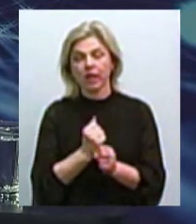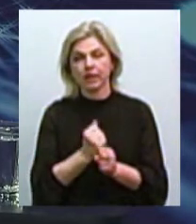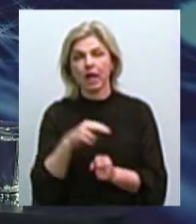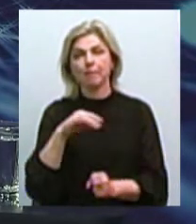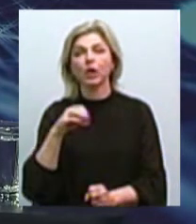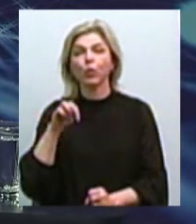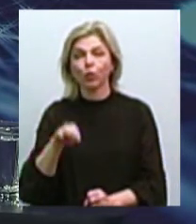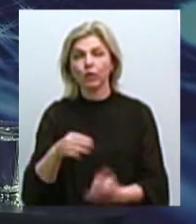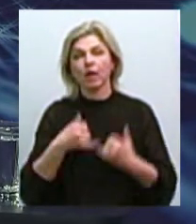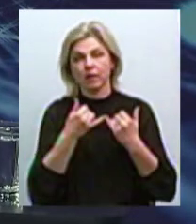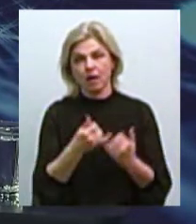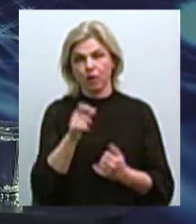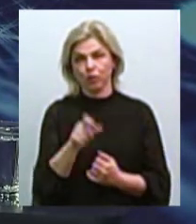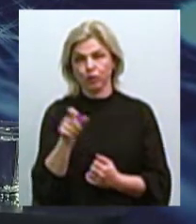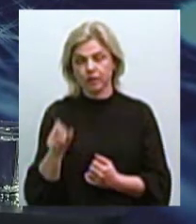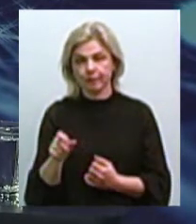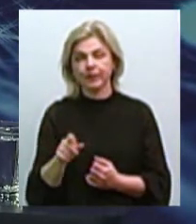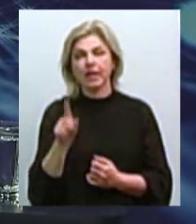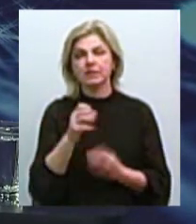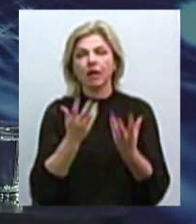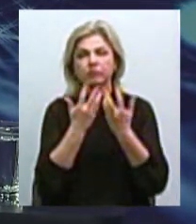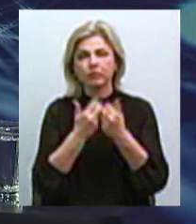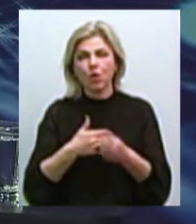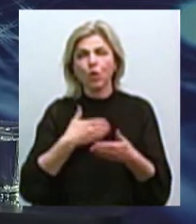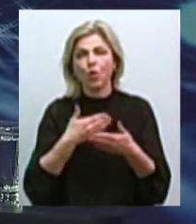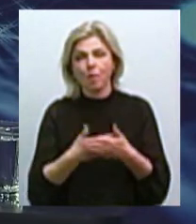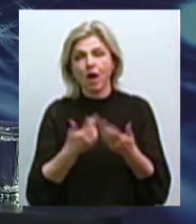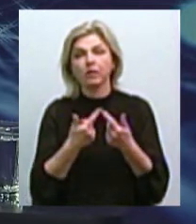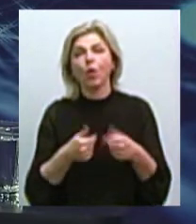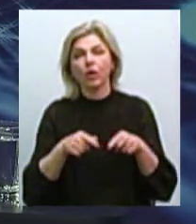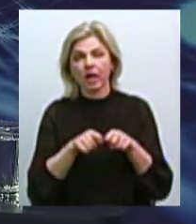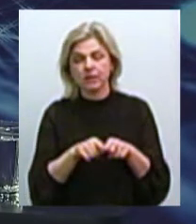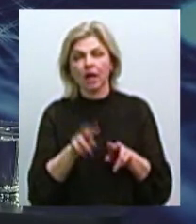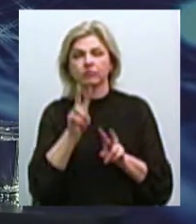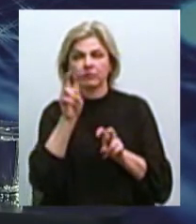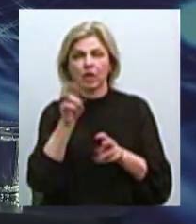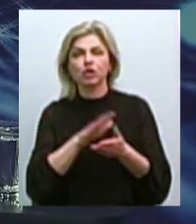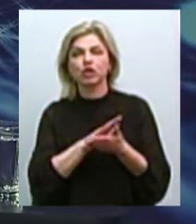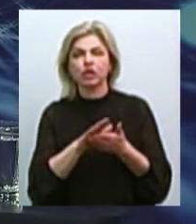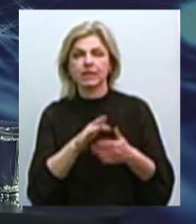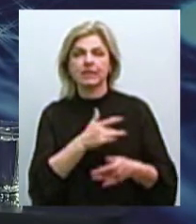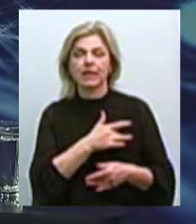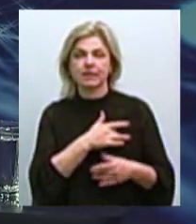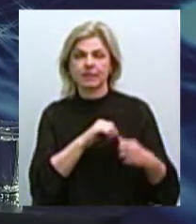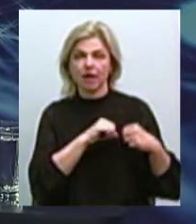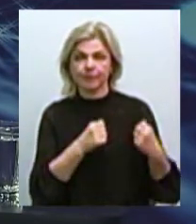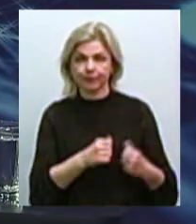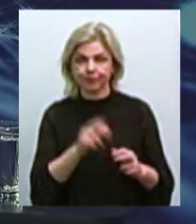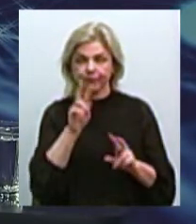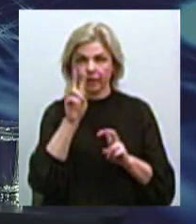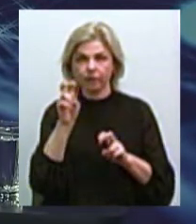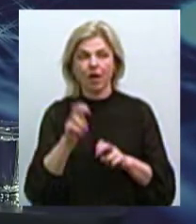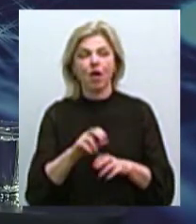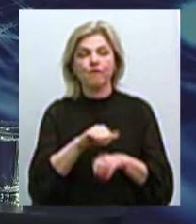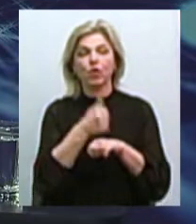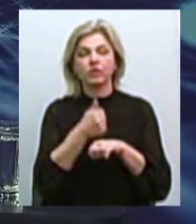для них. За підрахунками громадської організації «Рук чисті серця», який оприлюднила голова організації Анастасія Звягінцева,